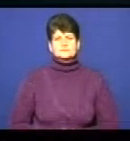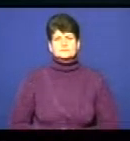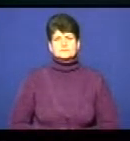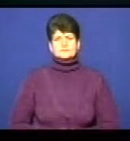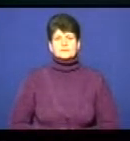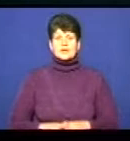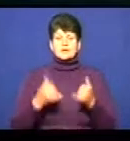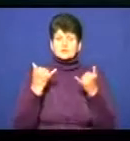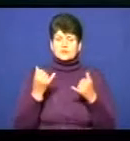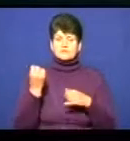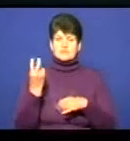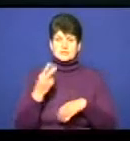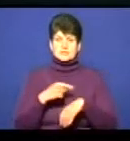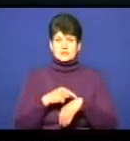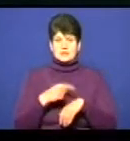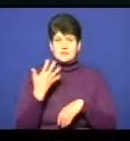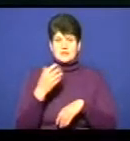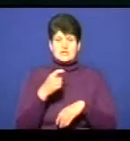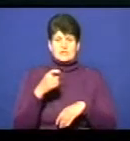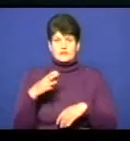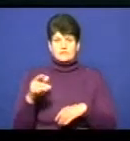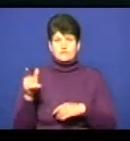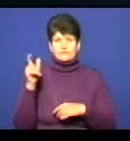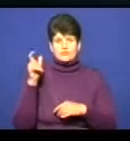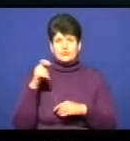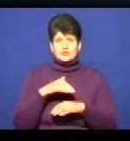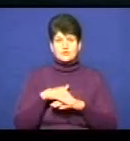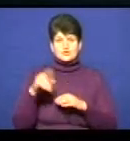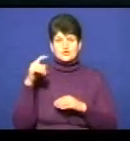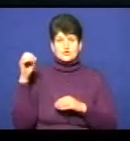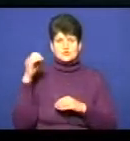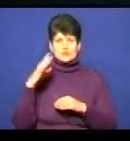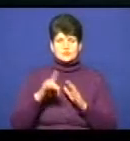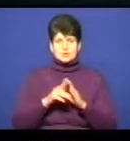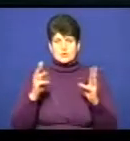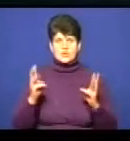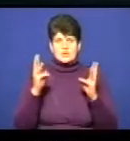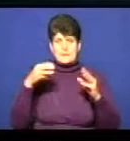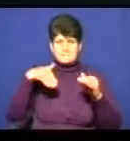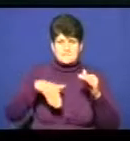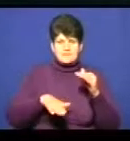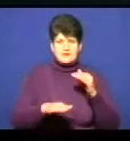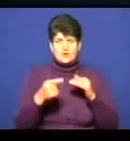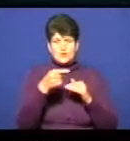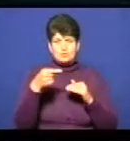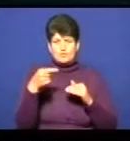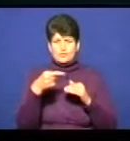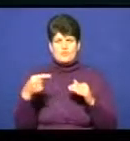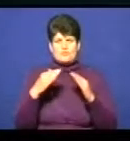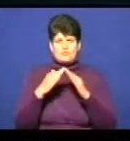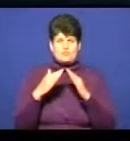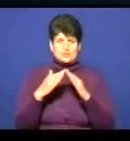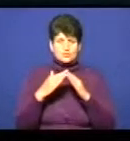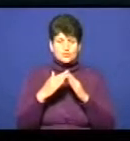Сьогодні о 12-й годині 5 хвилин у Чорткові на вулиці Сонячна загорілося підвальне приміщення одноповерхового житлового